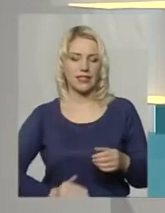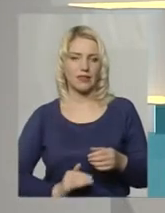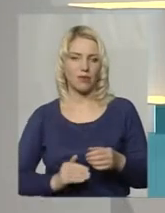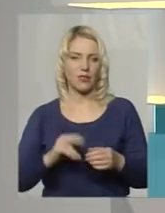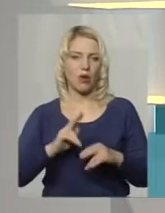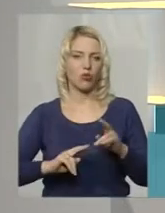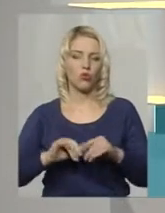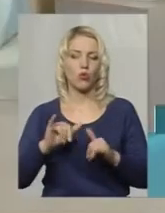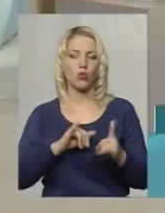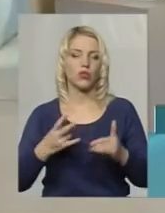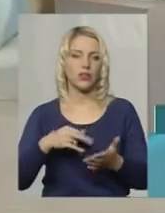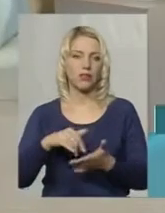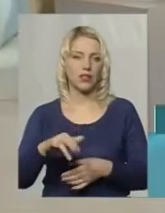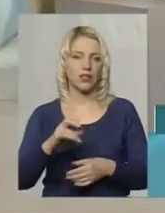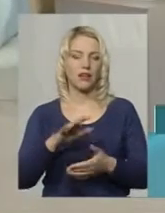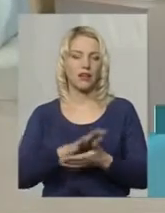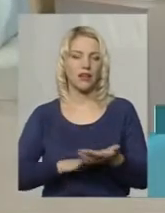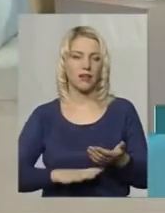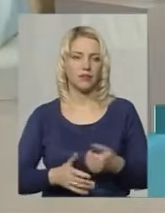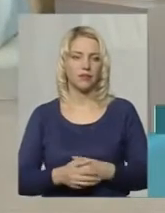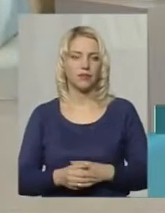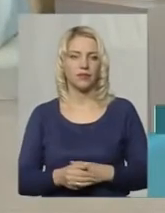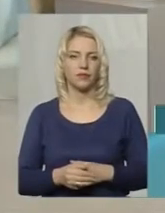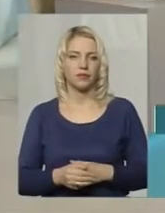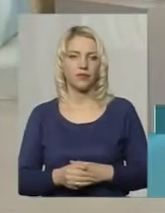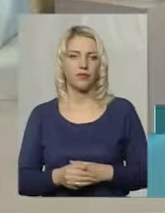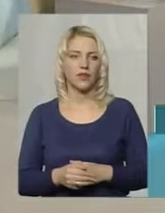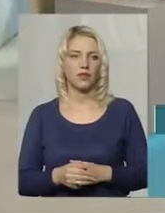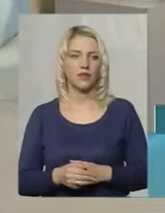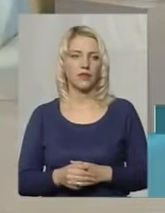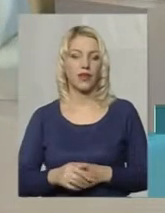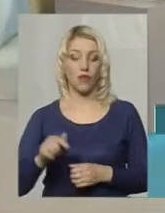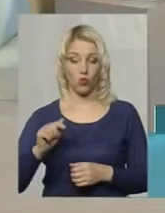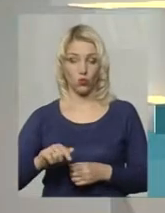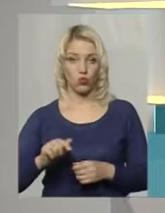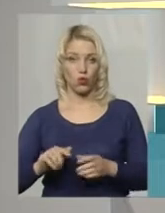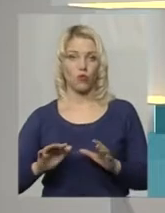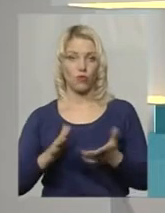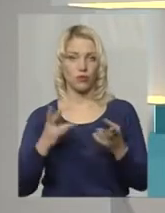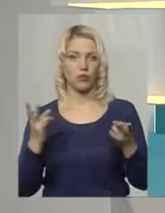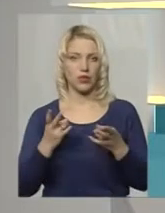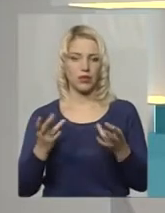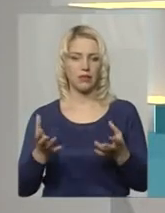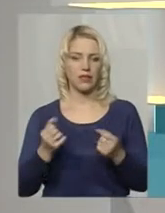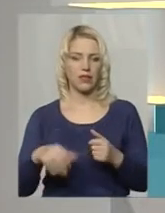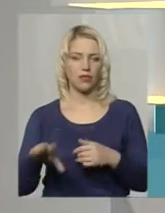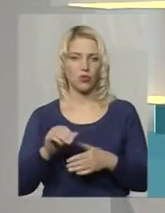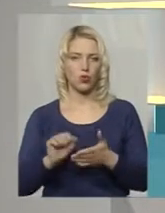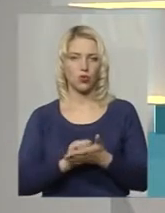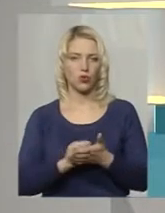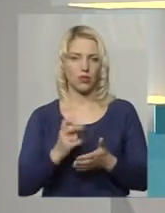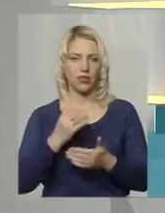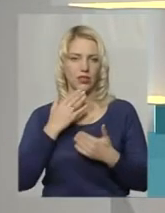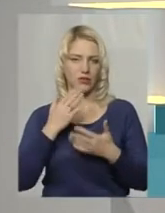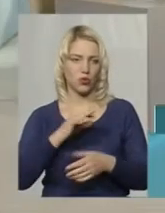і далі? Ну, в даному випадку потрібно взяти всі документи і звернутися до